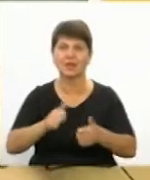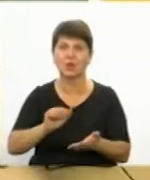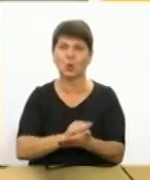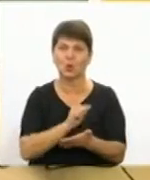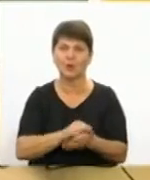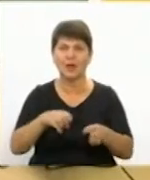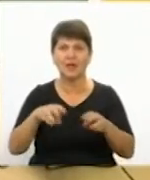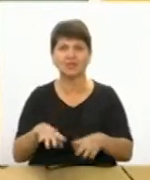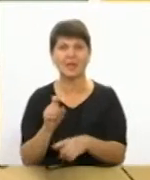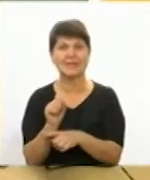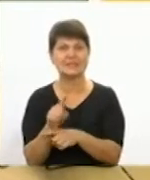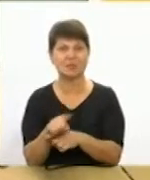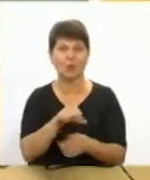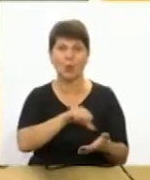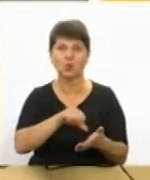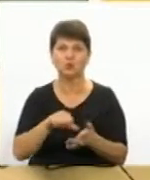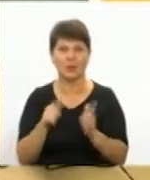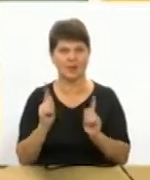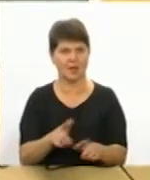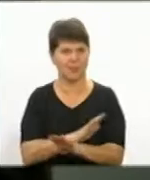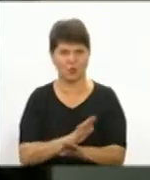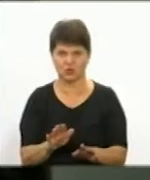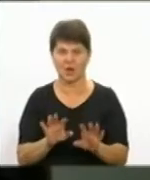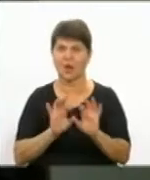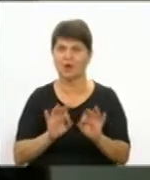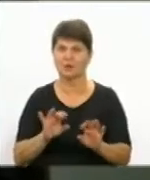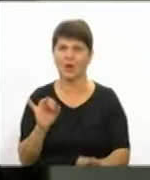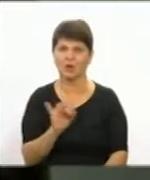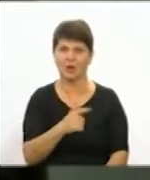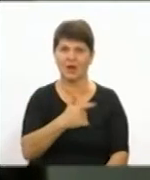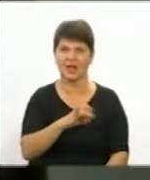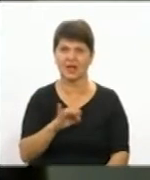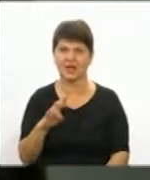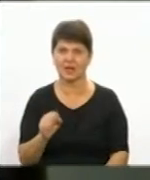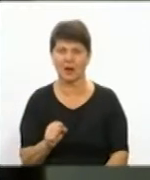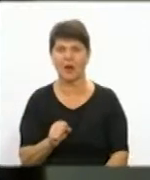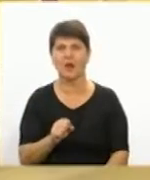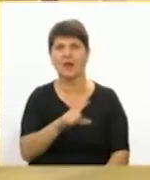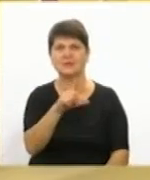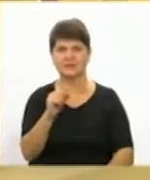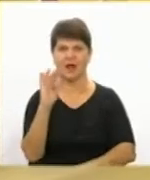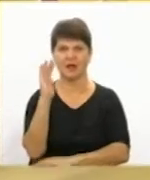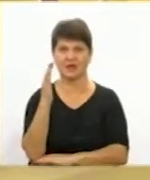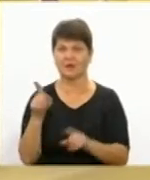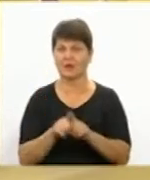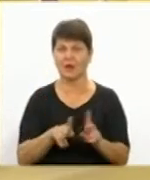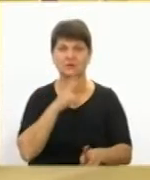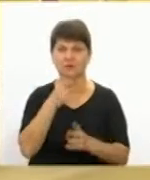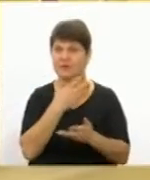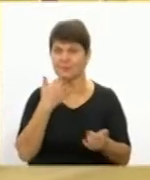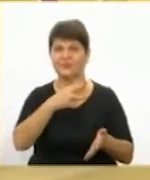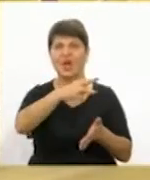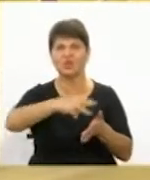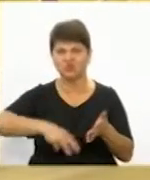рішення замовника, з яким учасник не погоджується, розповідає Юлія Грига. У випадку з платанами таких скарг немає. Штрафи